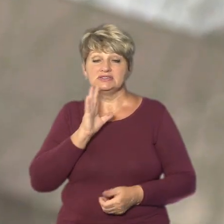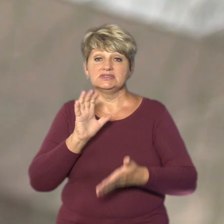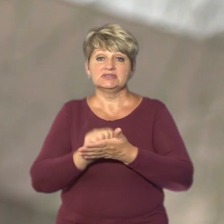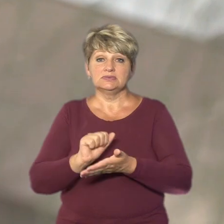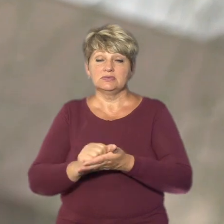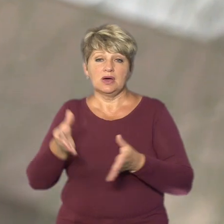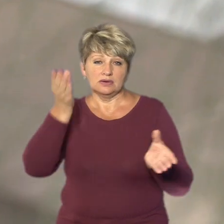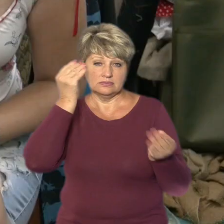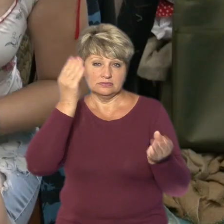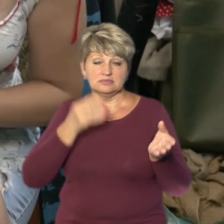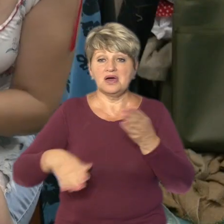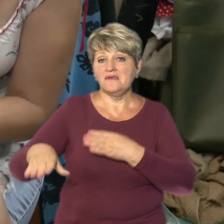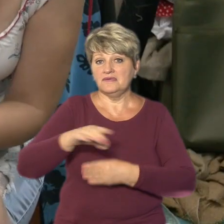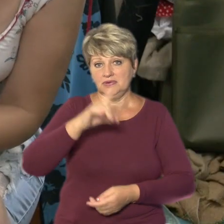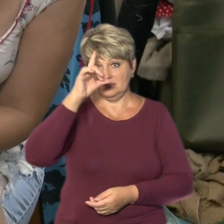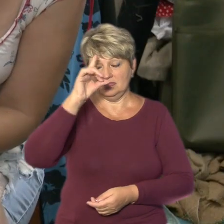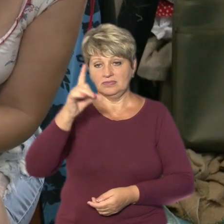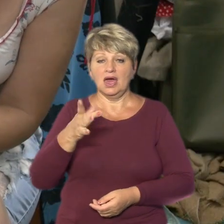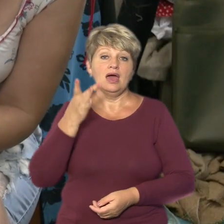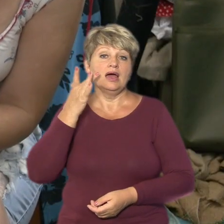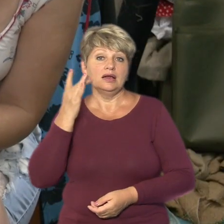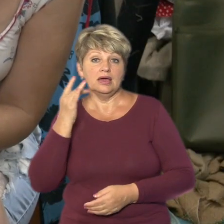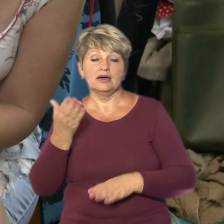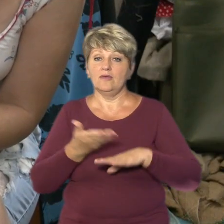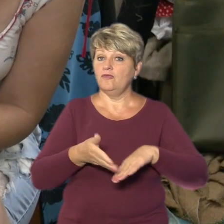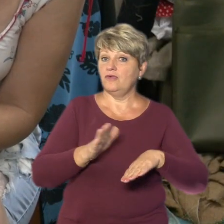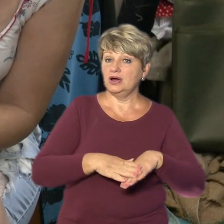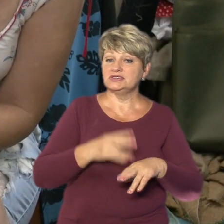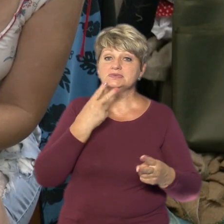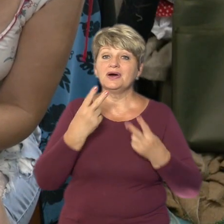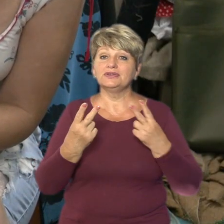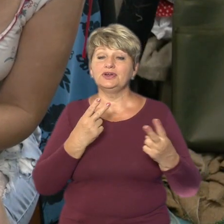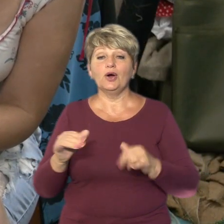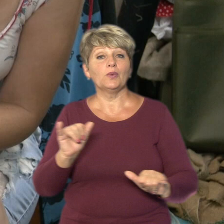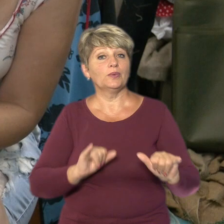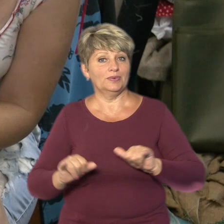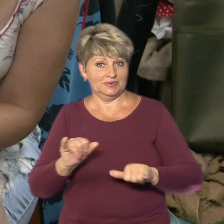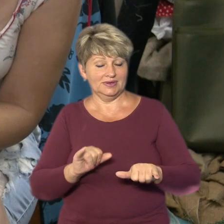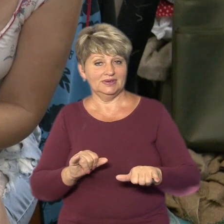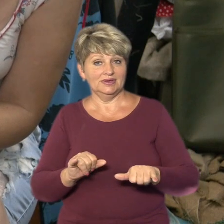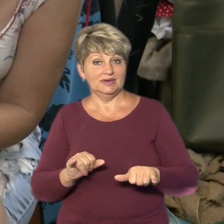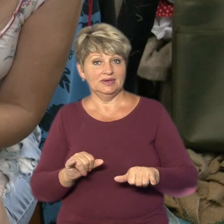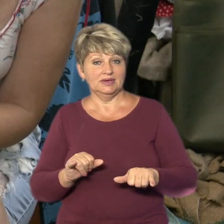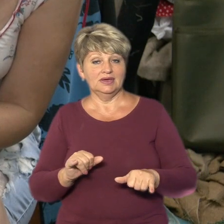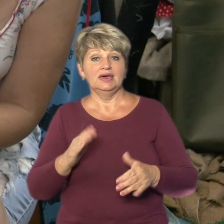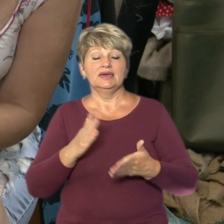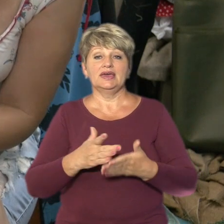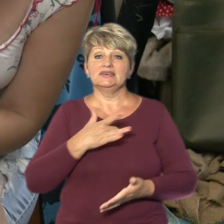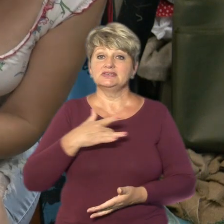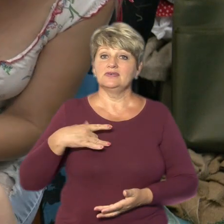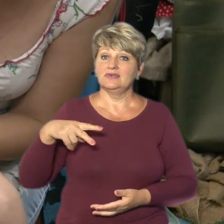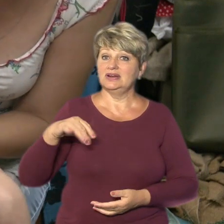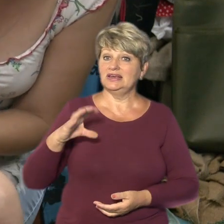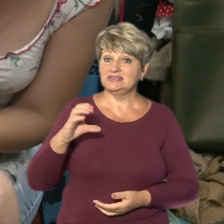опанувала всі техніки. Легший варіант, і важчий, де для часів і куди. Тобто, є на сосновий ліс, а є